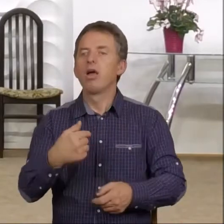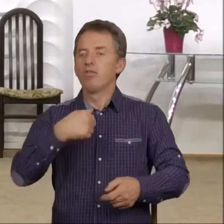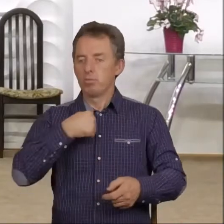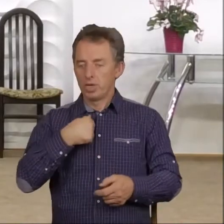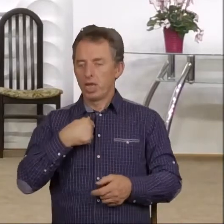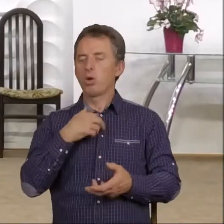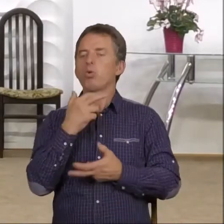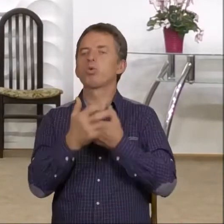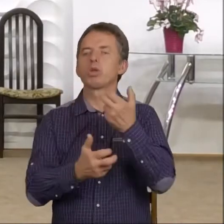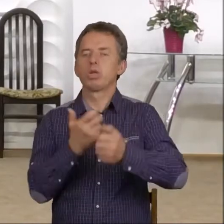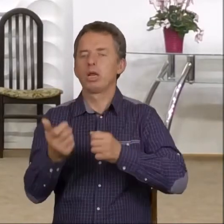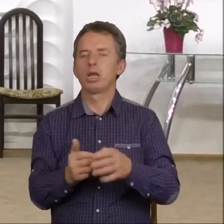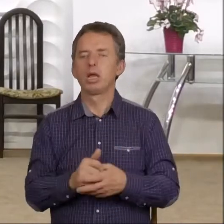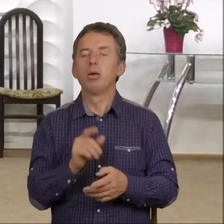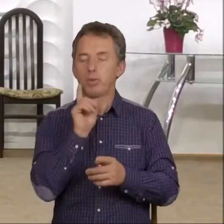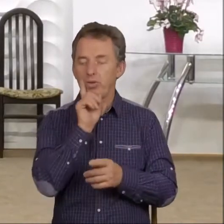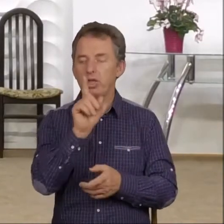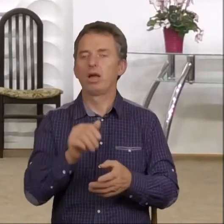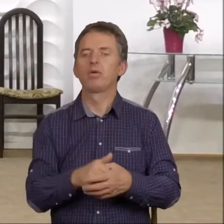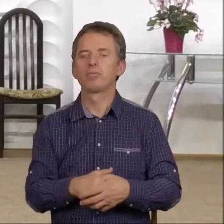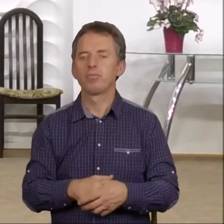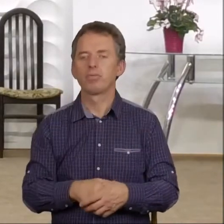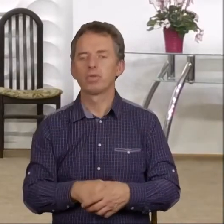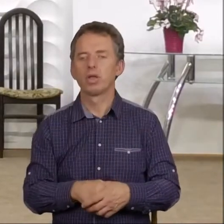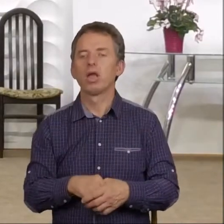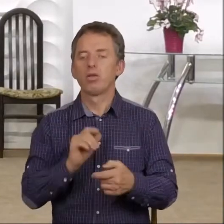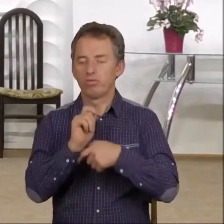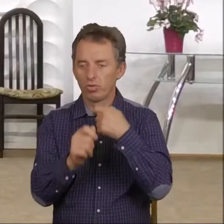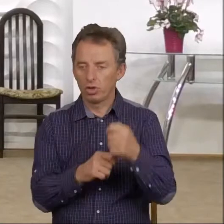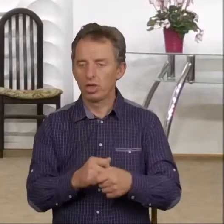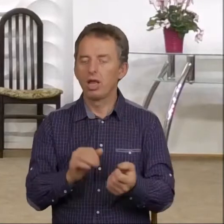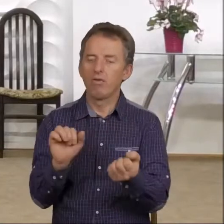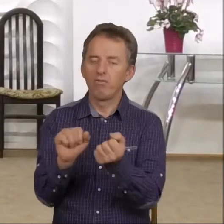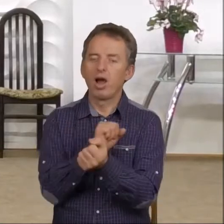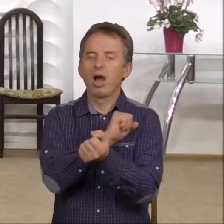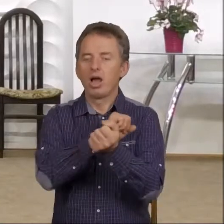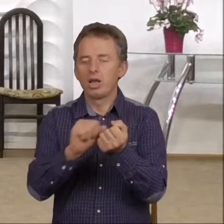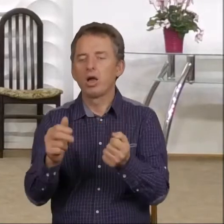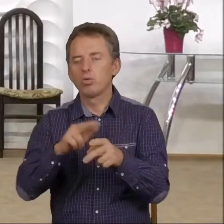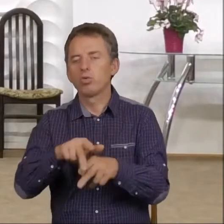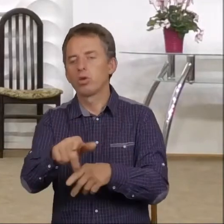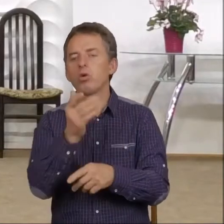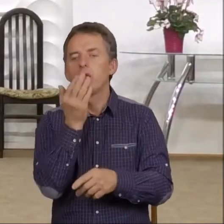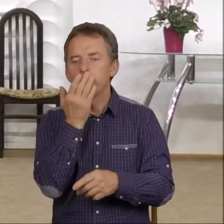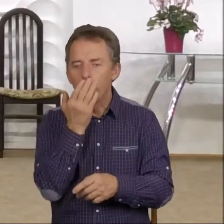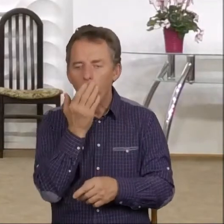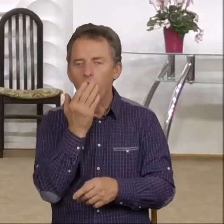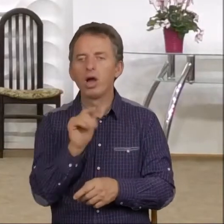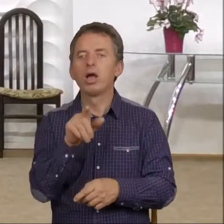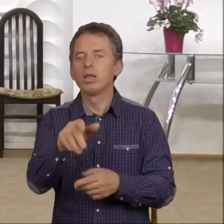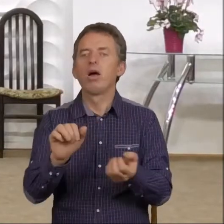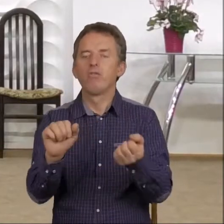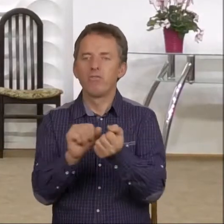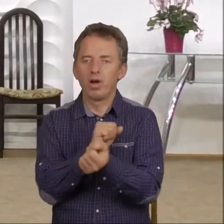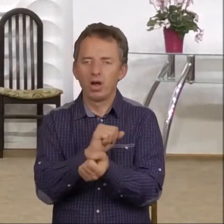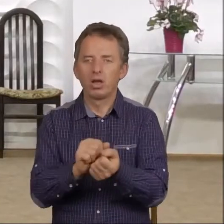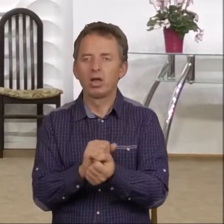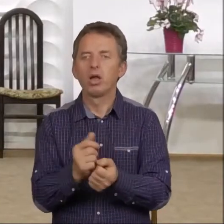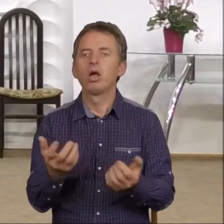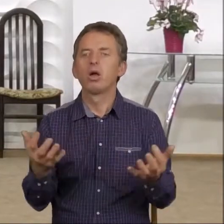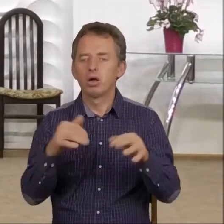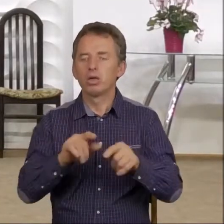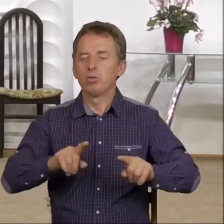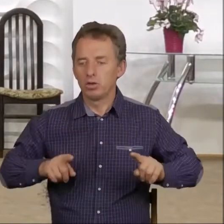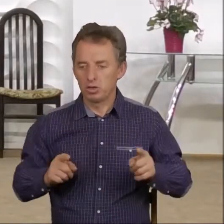uczynili, prawda? W związku z tym ta walka, o której tutaj jest mowa, ta finalna walka, która ma się